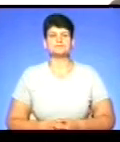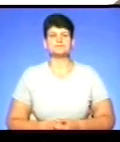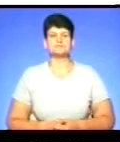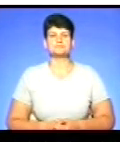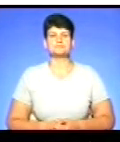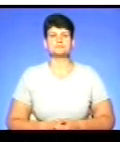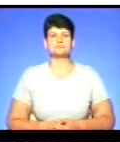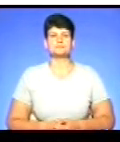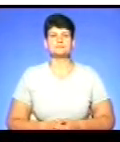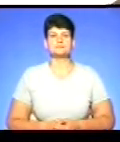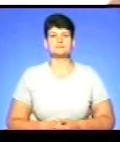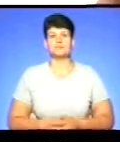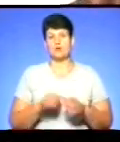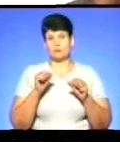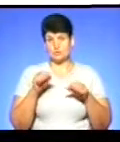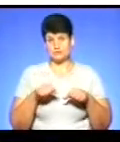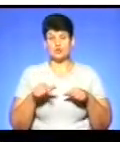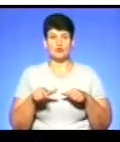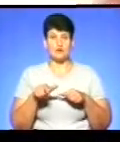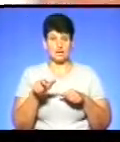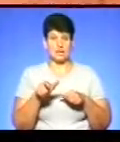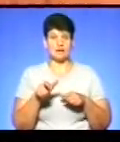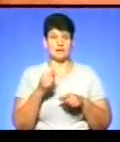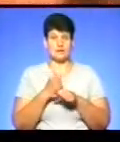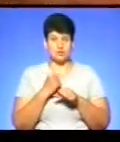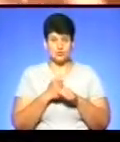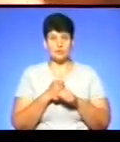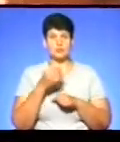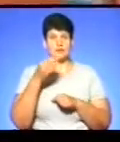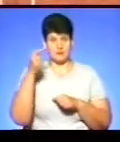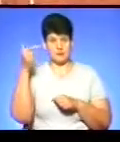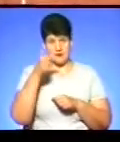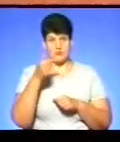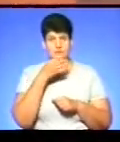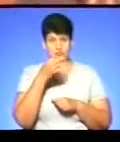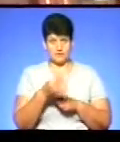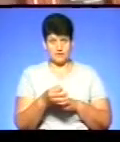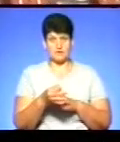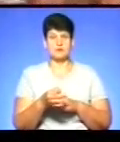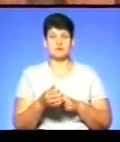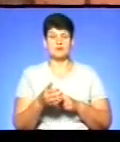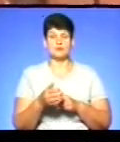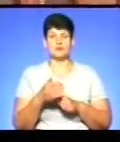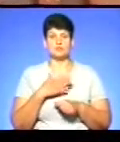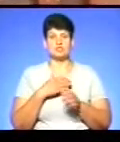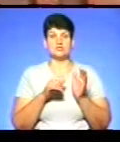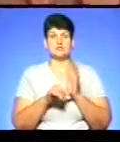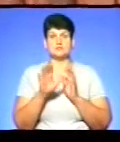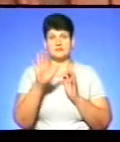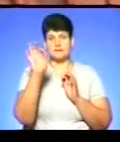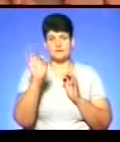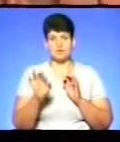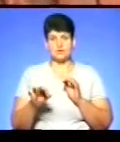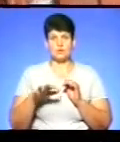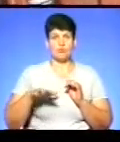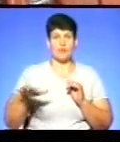Ну, можливо, що лінія працює і люди компетентні і відповідають? У нас 65% тільки по